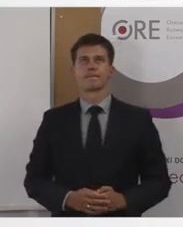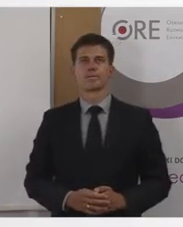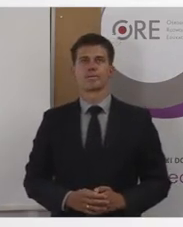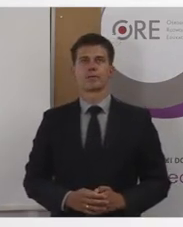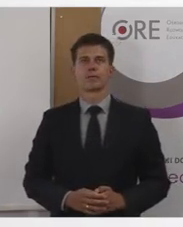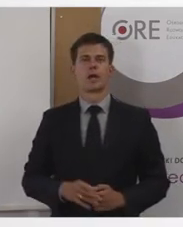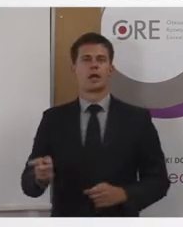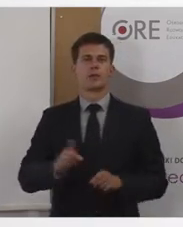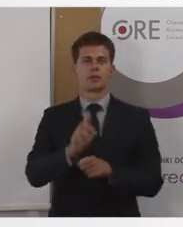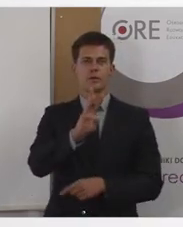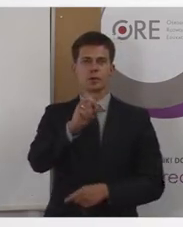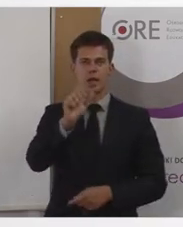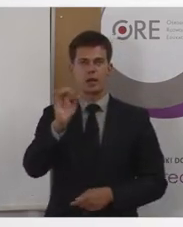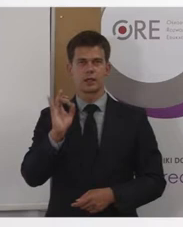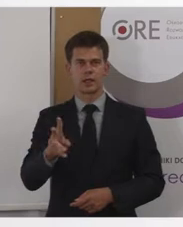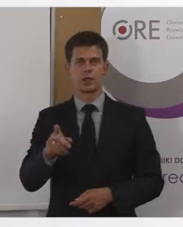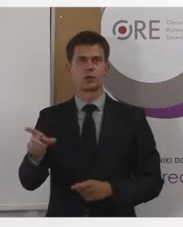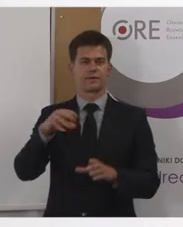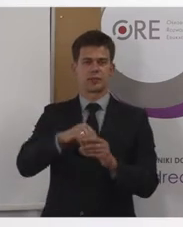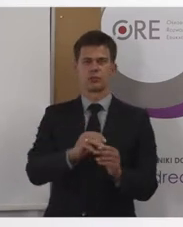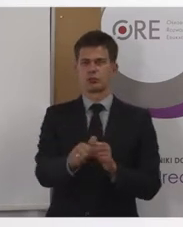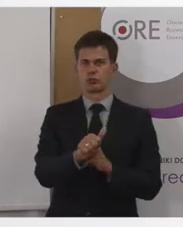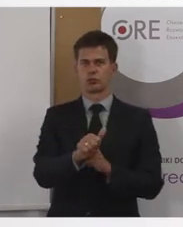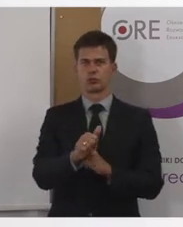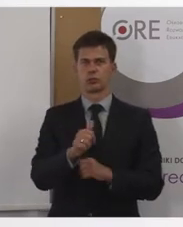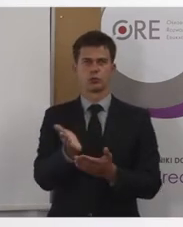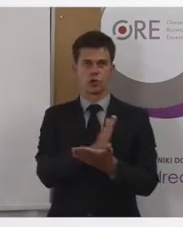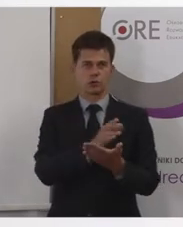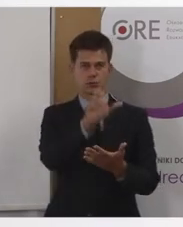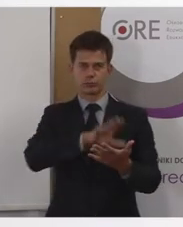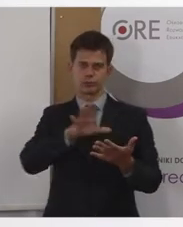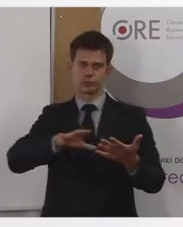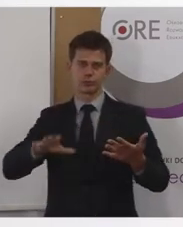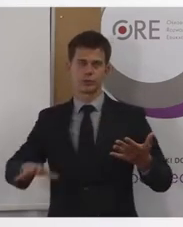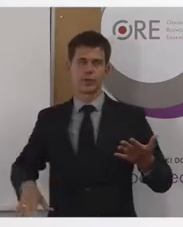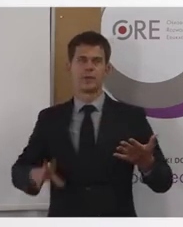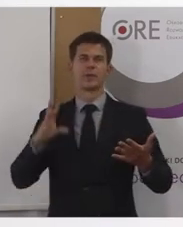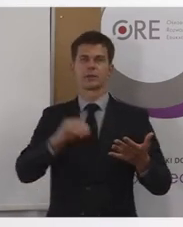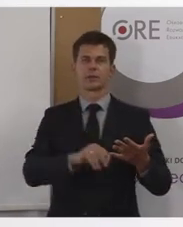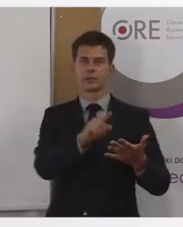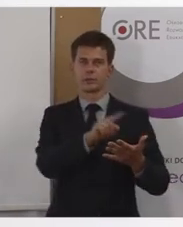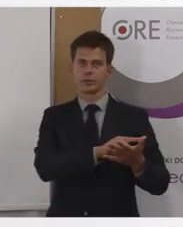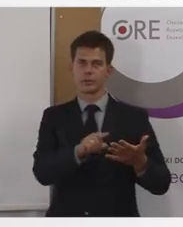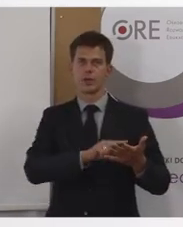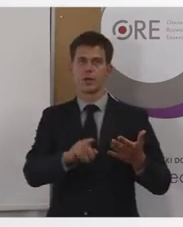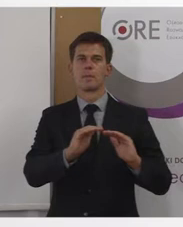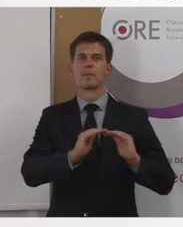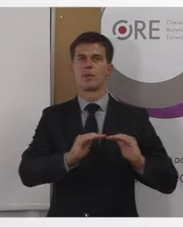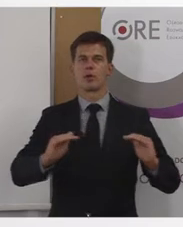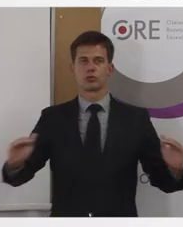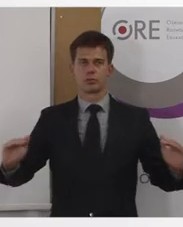W standardach dostępności, w tym dużym dokumencie, o którym Państwu powiedziałem, te powiedzmy poziomy